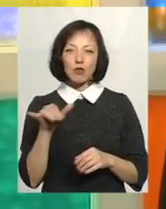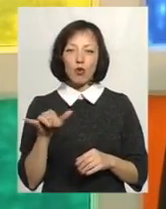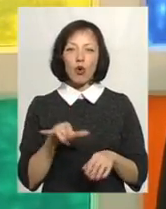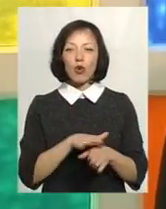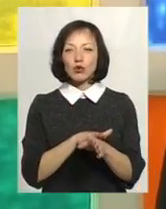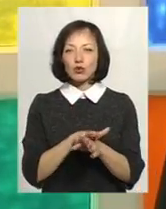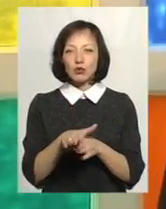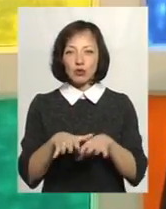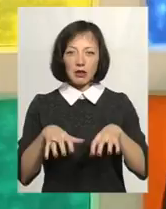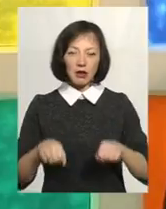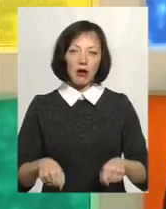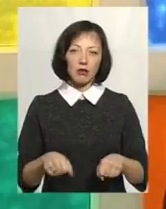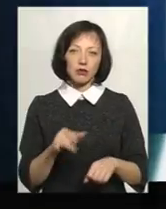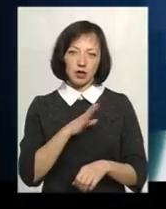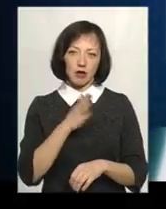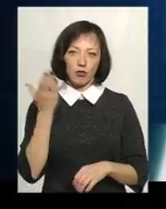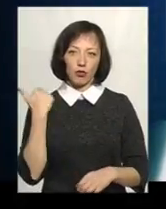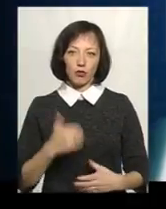тотальності, який існував.